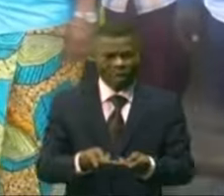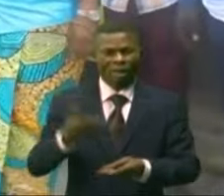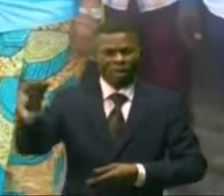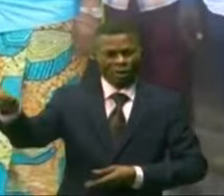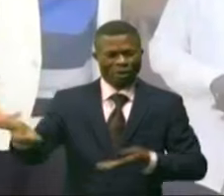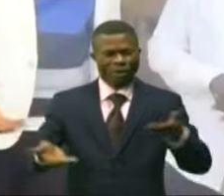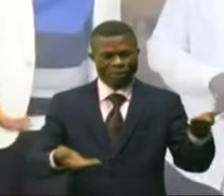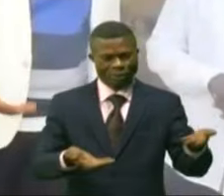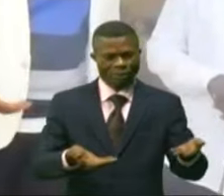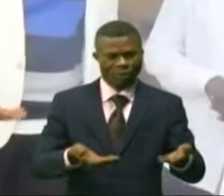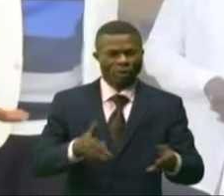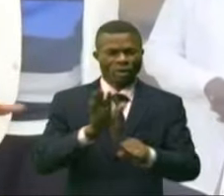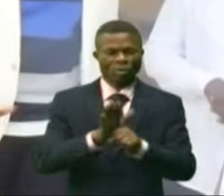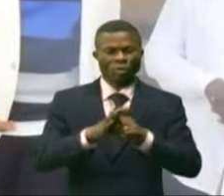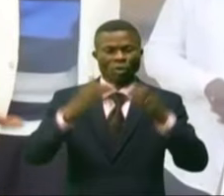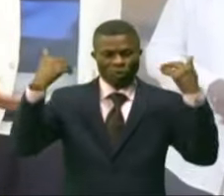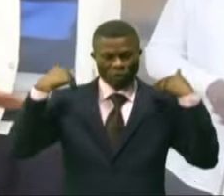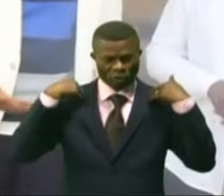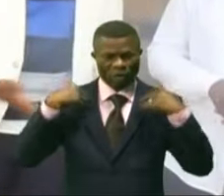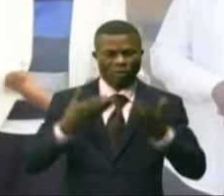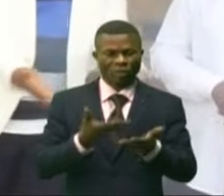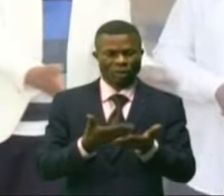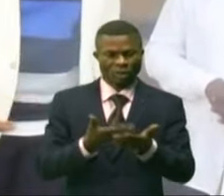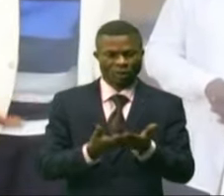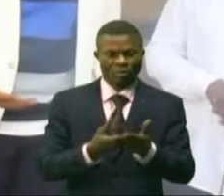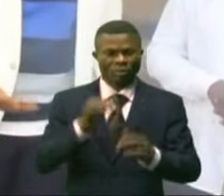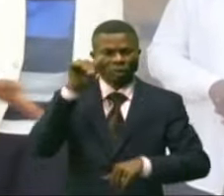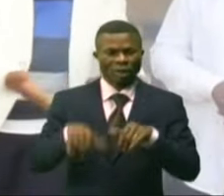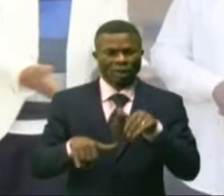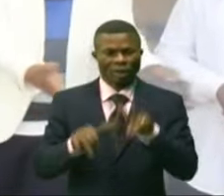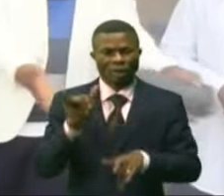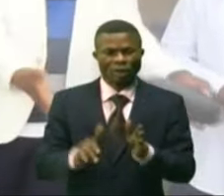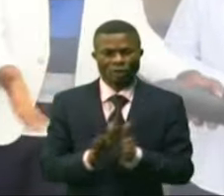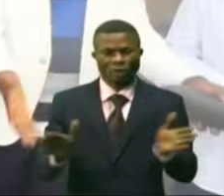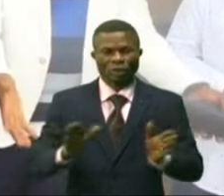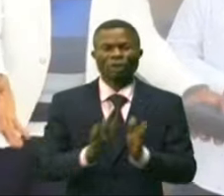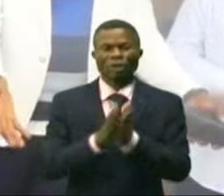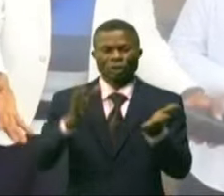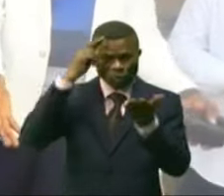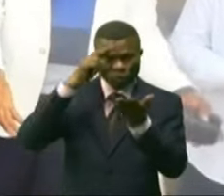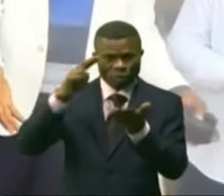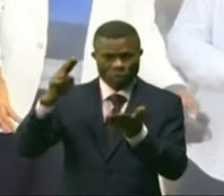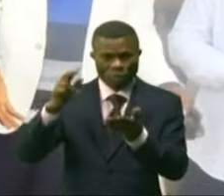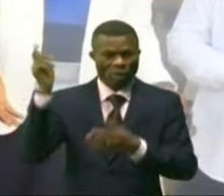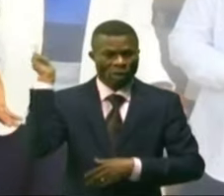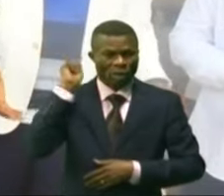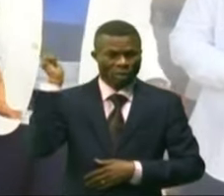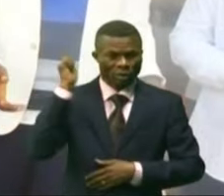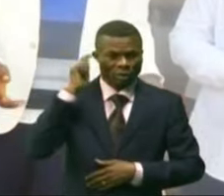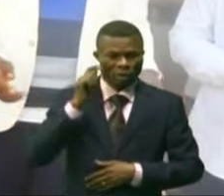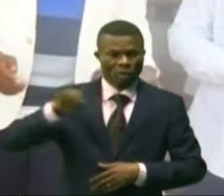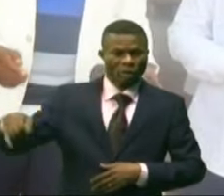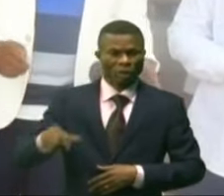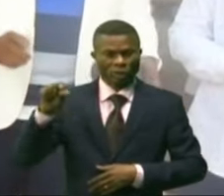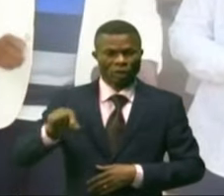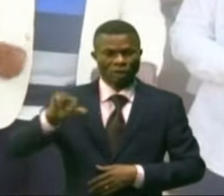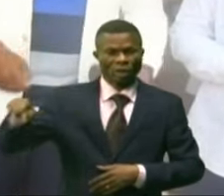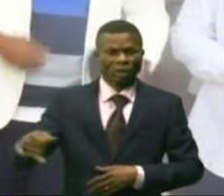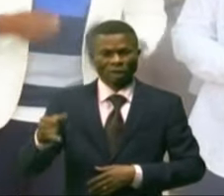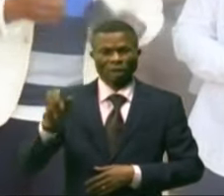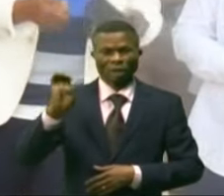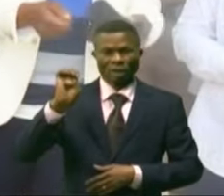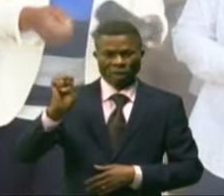par le comité de gestion avec en tête le secrétaire général académique, le professeur Jean-Jeanot Joakali,